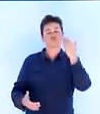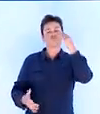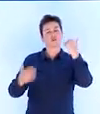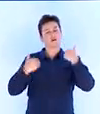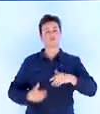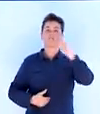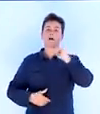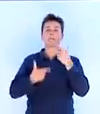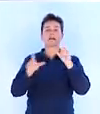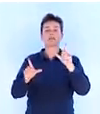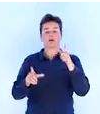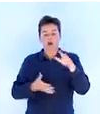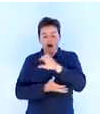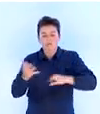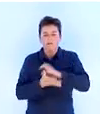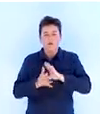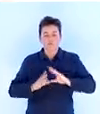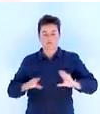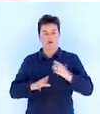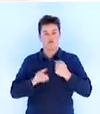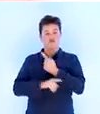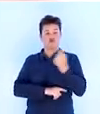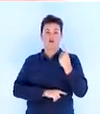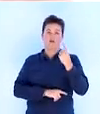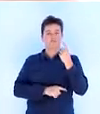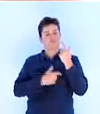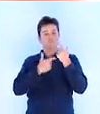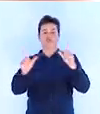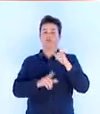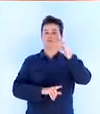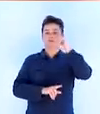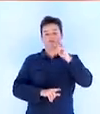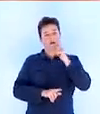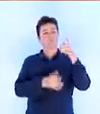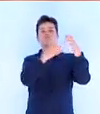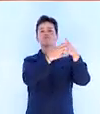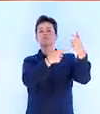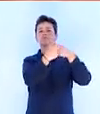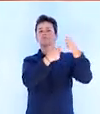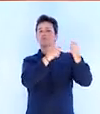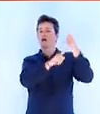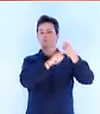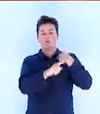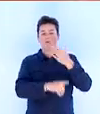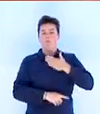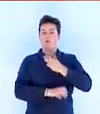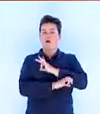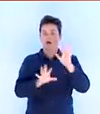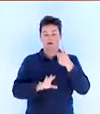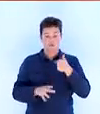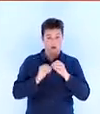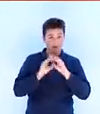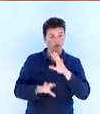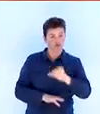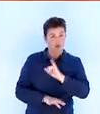Vous le savez, je suis une femme libre, la seule candidate de la révolte populaire qui ne craint pas la caste qui nous dirige. Je ne vous abandonnerai